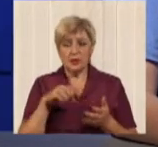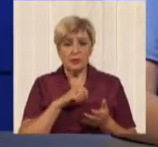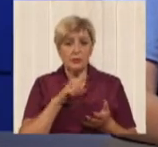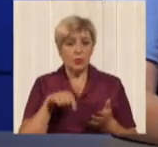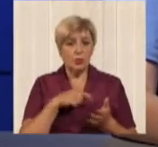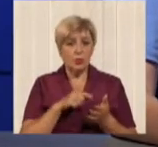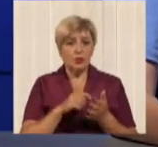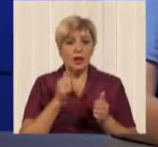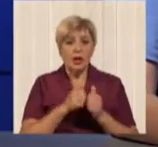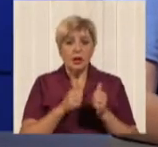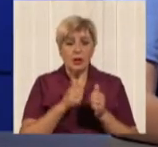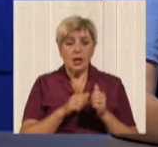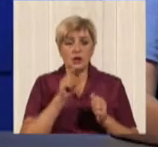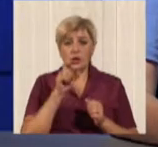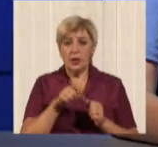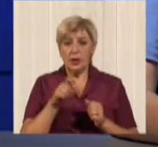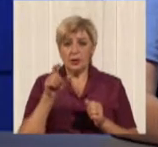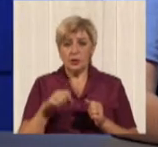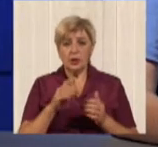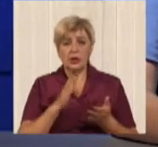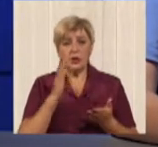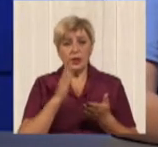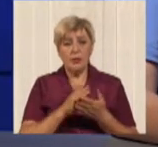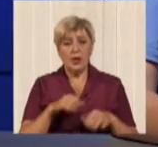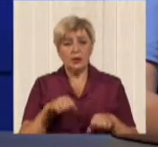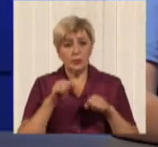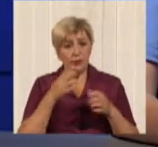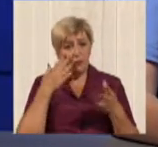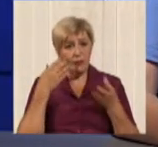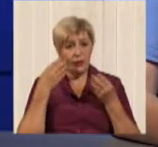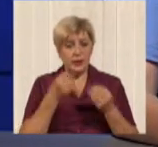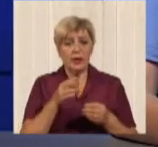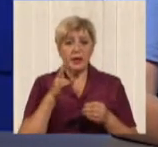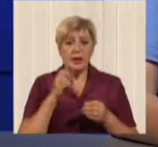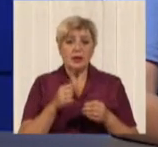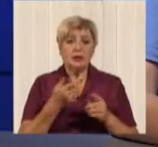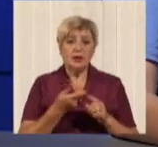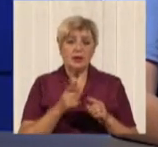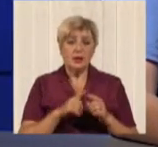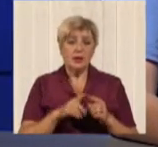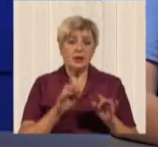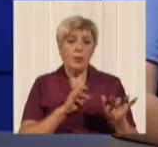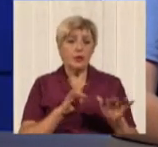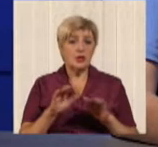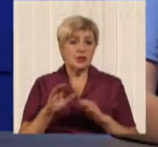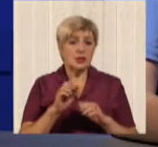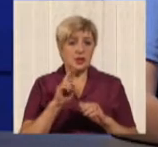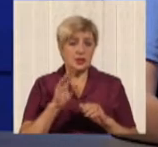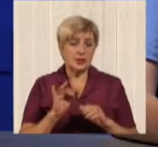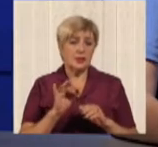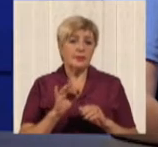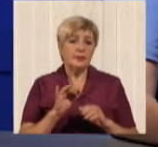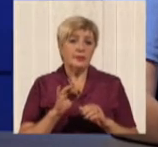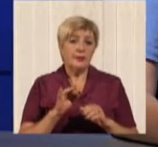каждый горожанин имеет право в той или иной мере влиять на вот эти вот процессы, на процессы формирования тарифа. Здесь главный вопрос в том, чтобы